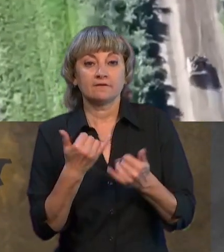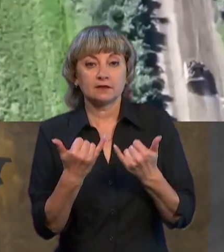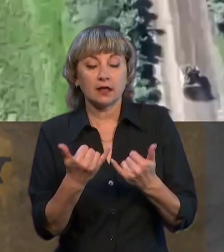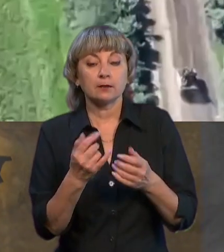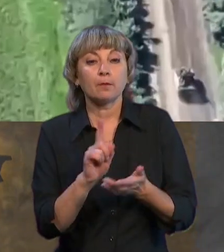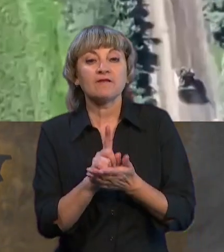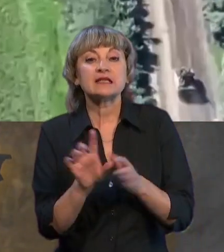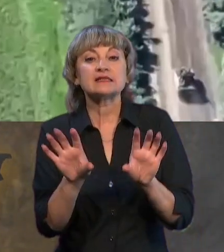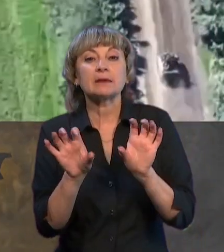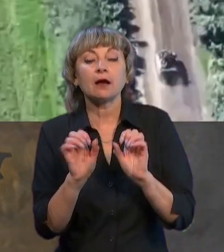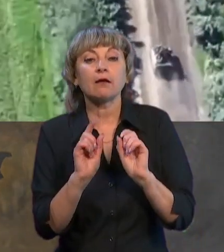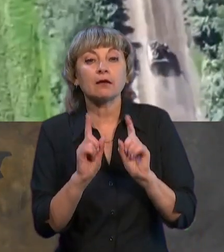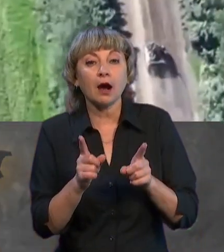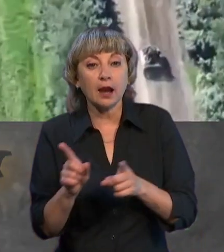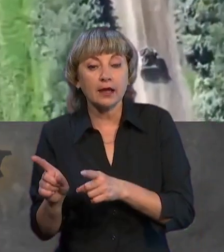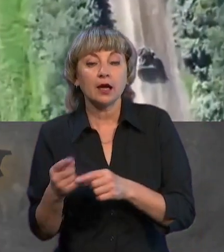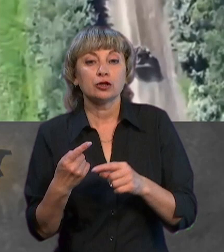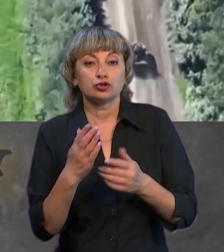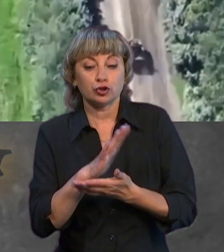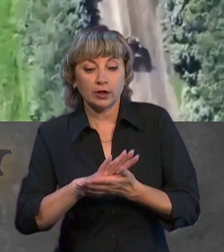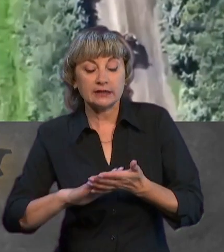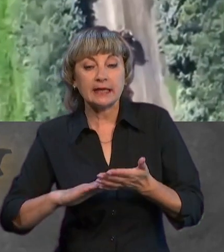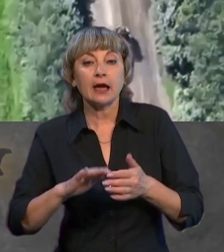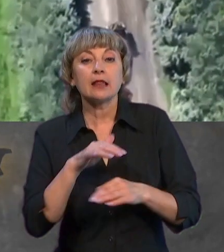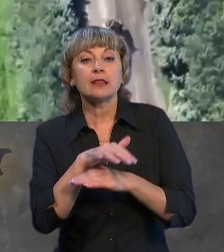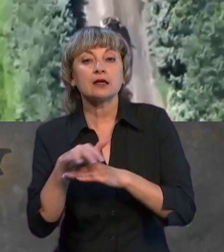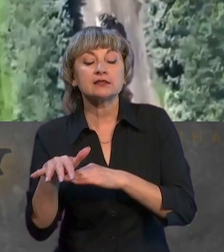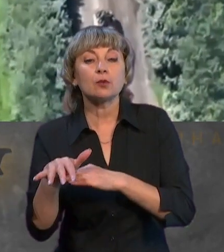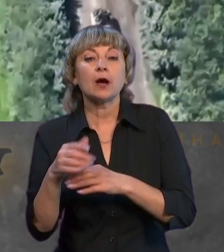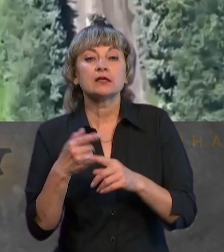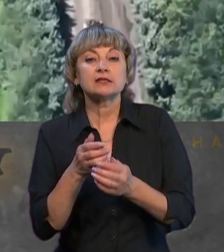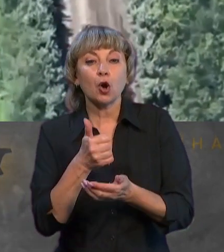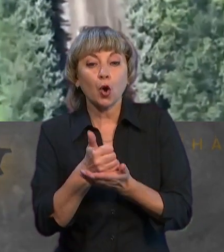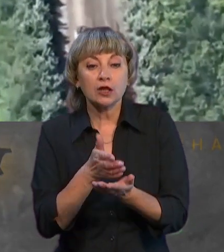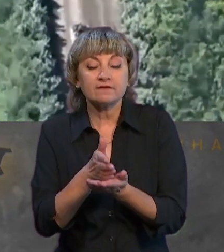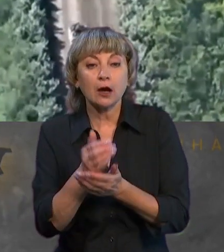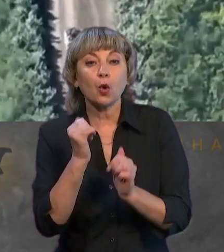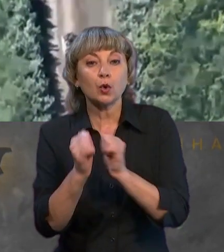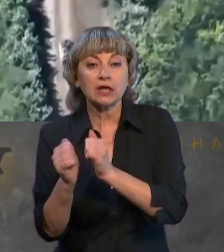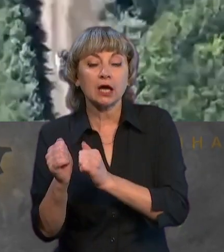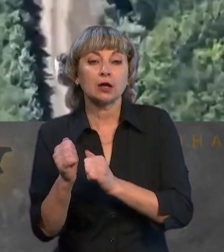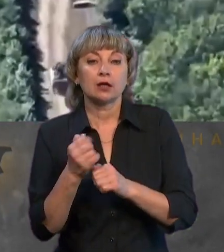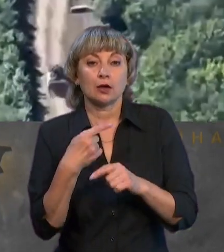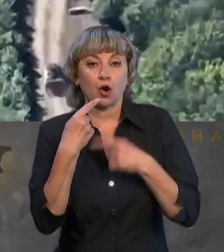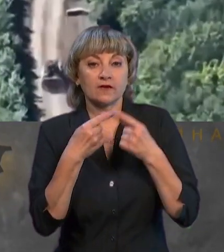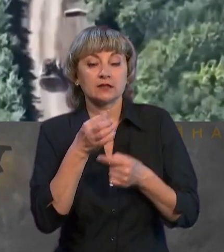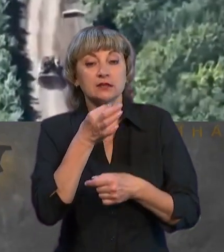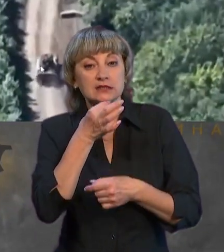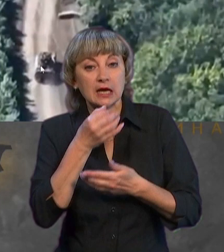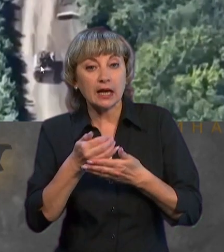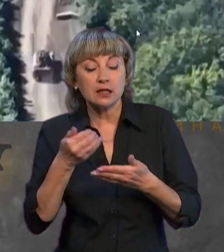сприймати як реалі те, що йде наступ, але що це головний напрямок удару, це говорити зарані. Хоча